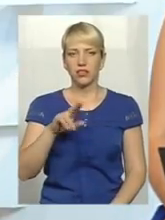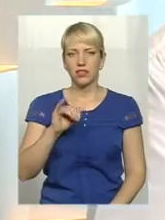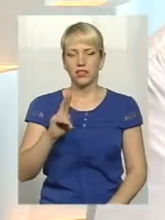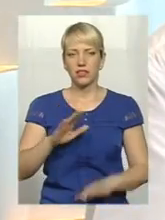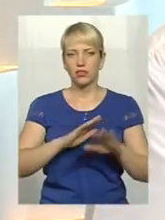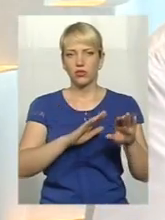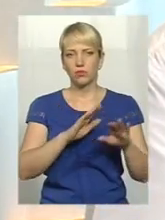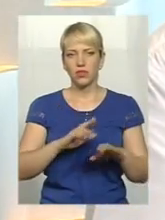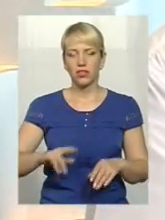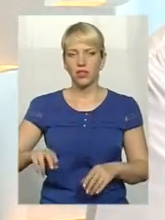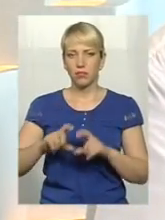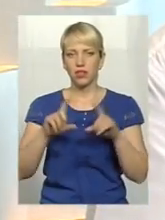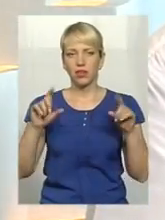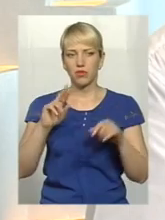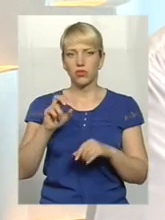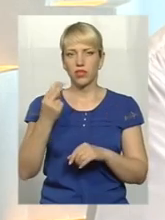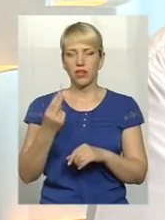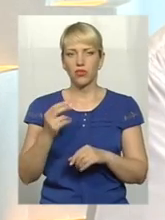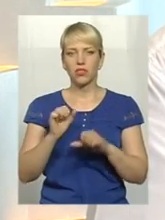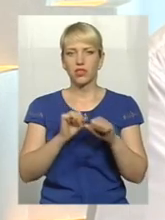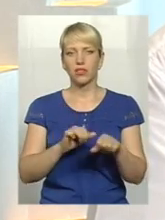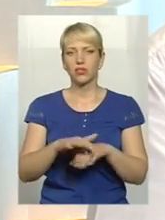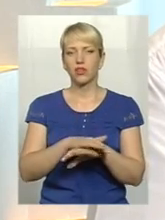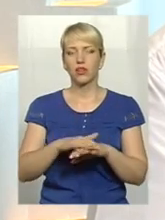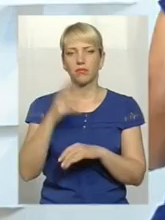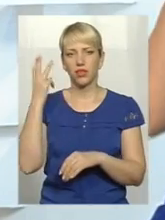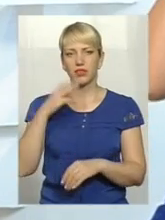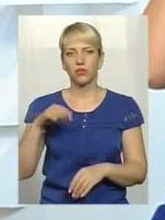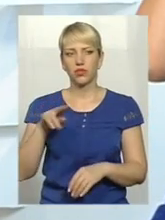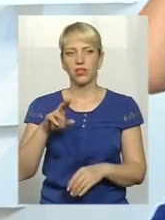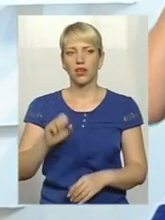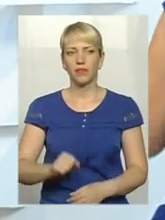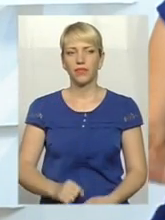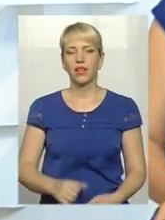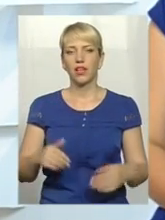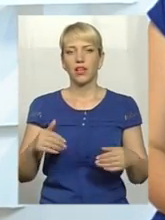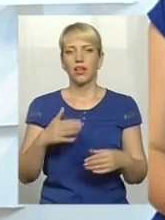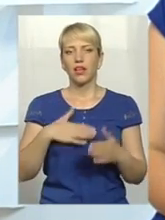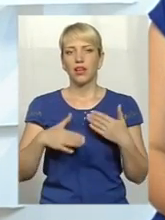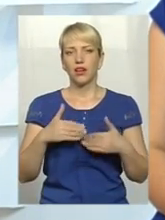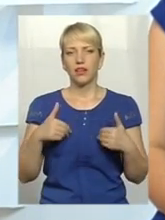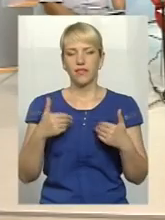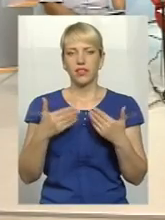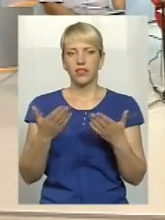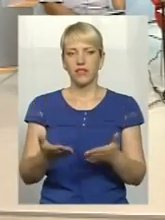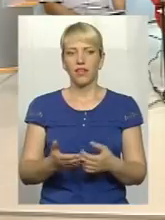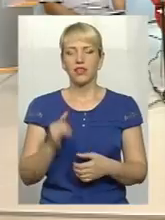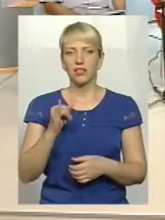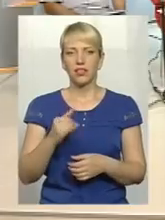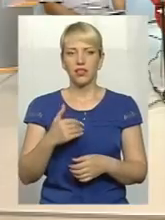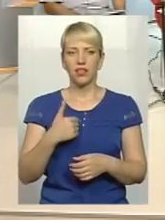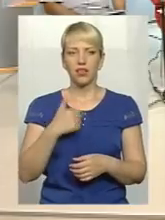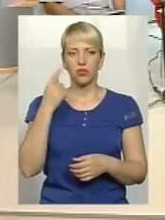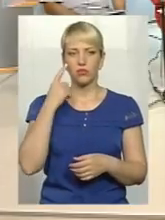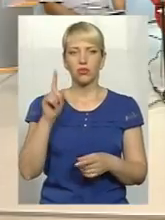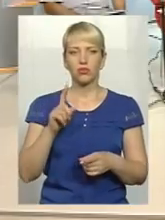департаменту соціального захисту населення Хмельницької ОДА. Раді вітати вас в студії. І, я думаю, буде